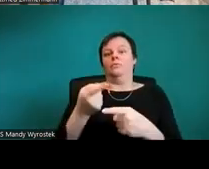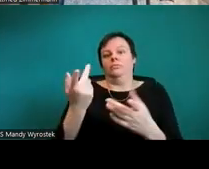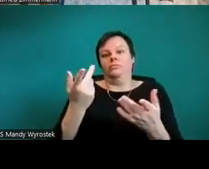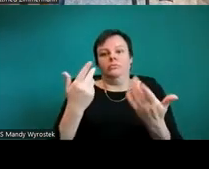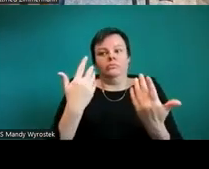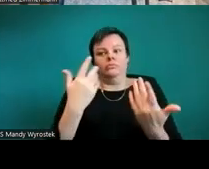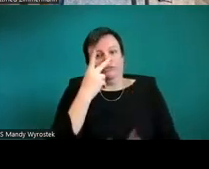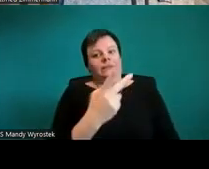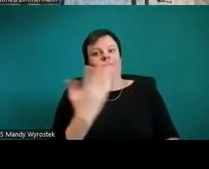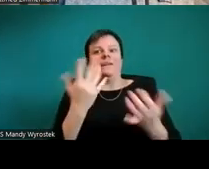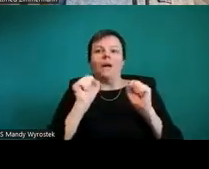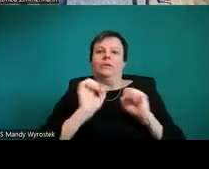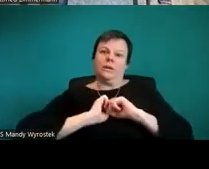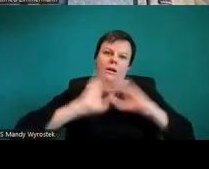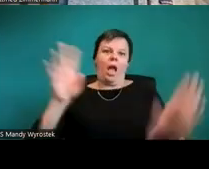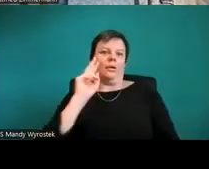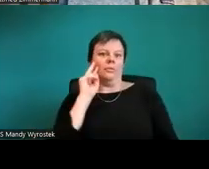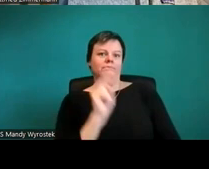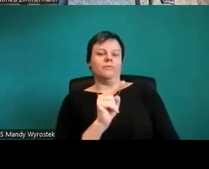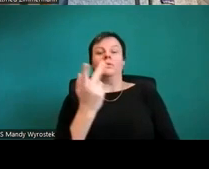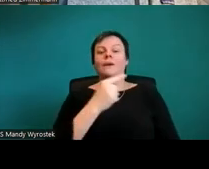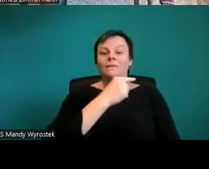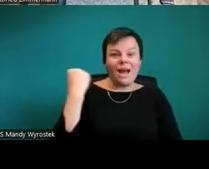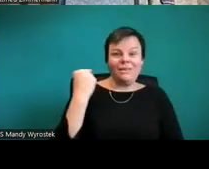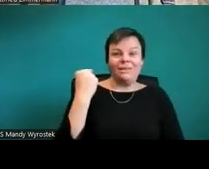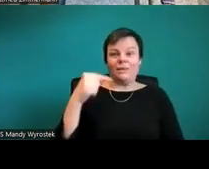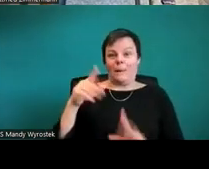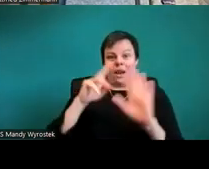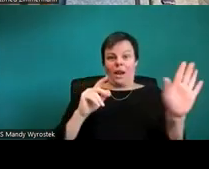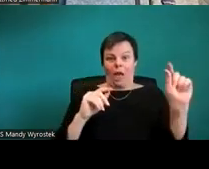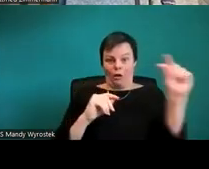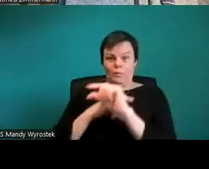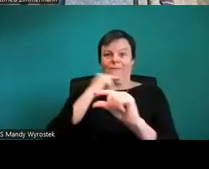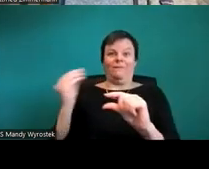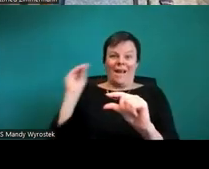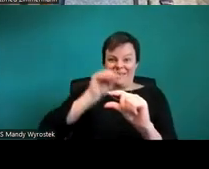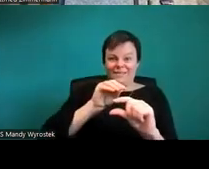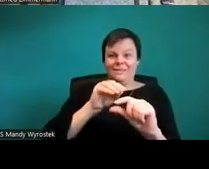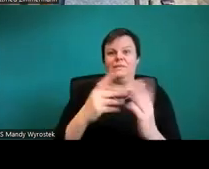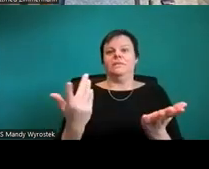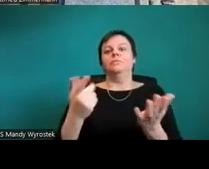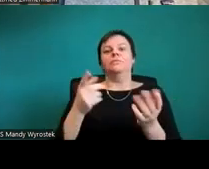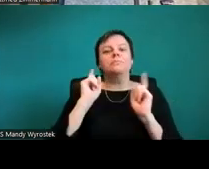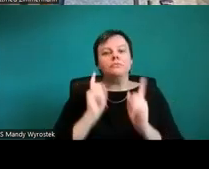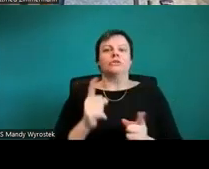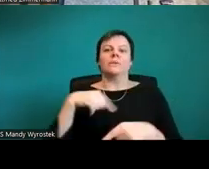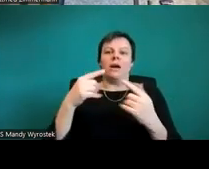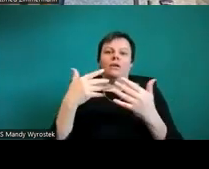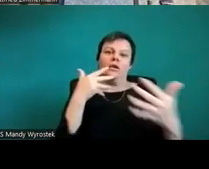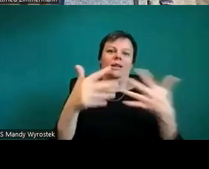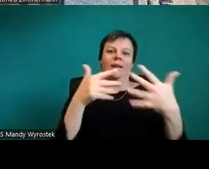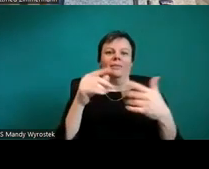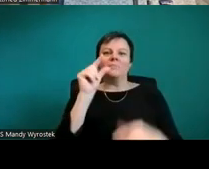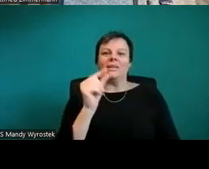großen Dingen, hier zum Beispiel bei einer Überschrift oder so, wird es auch reichen, wenn der Kontrast nur 3 zu 1 ist.